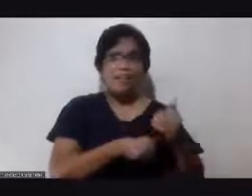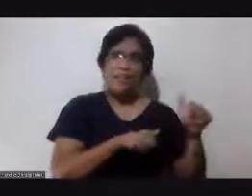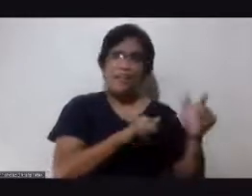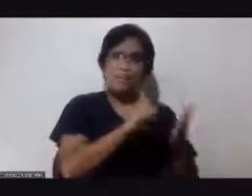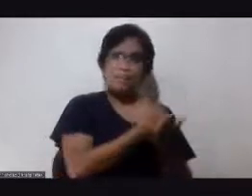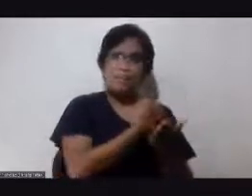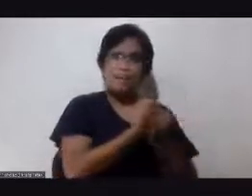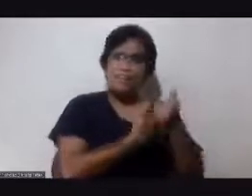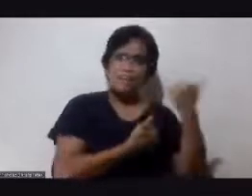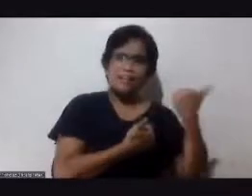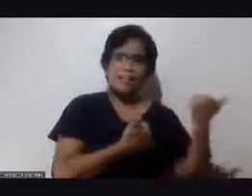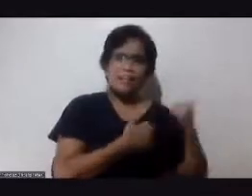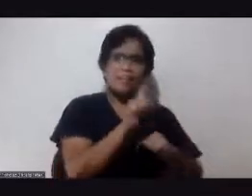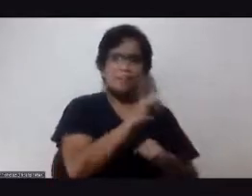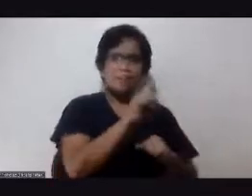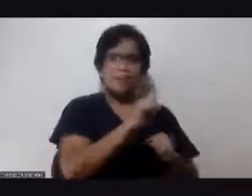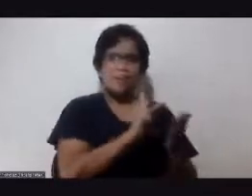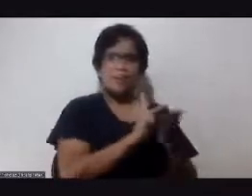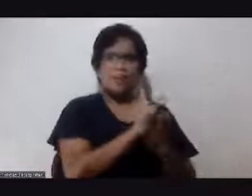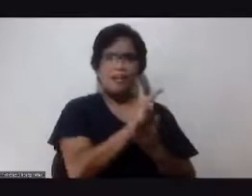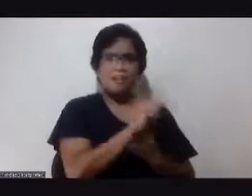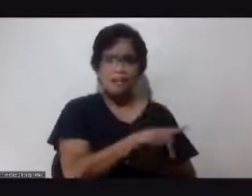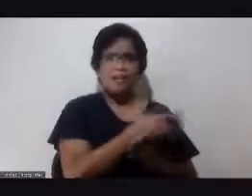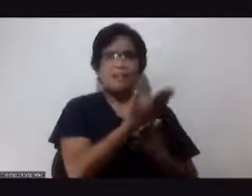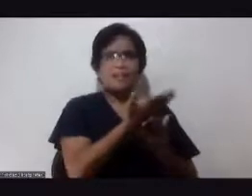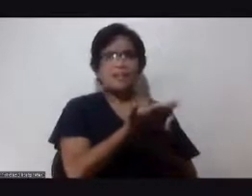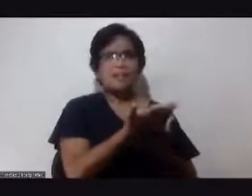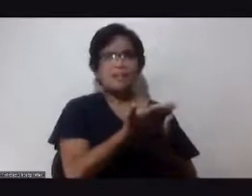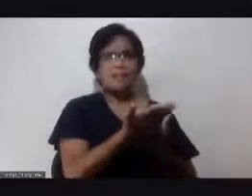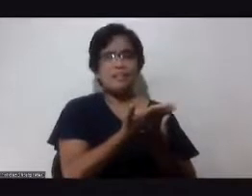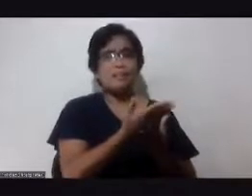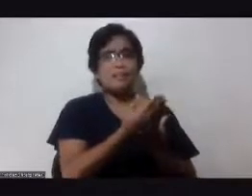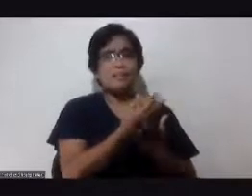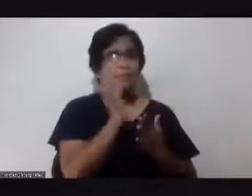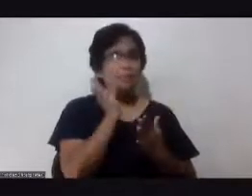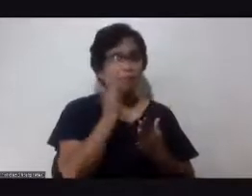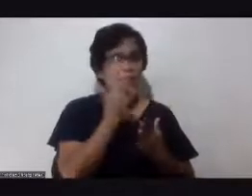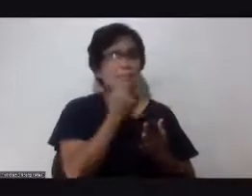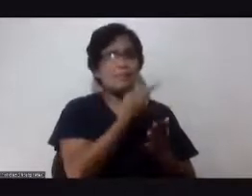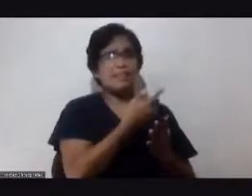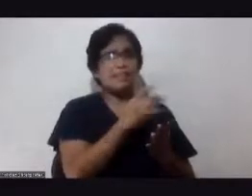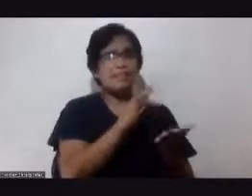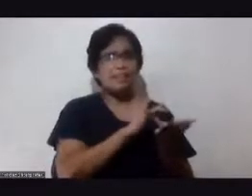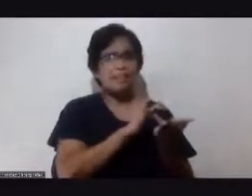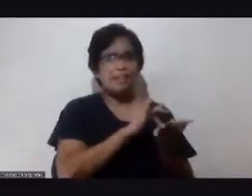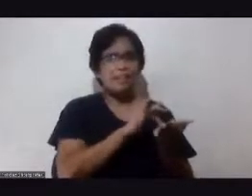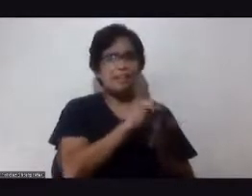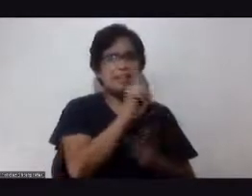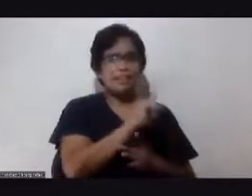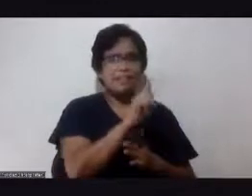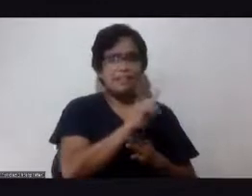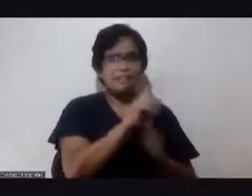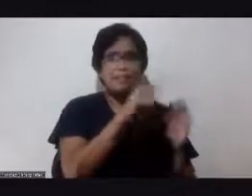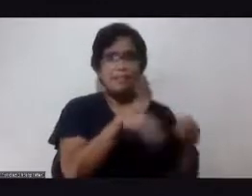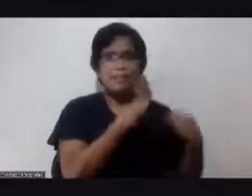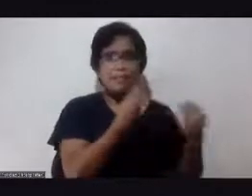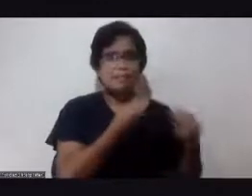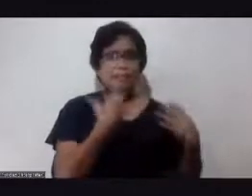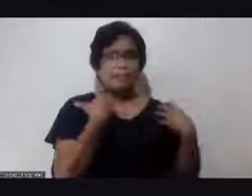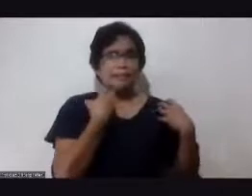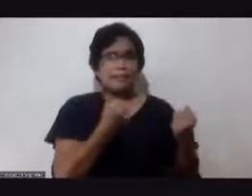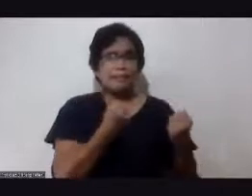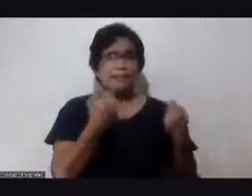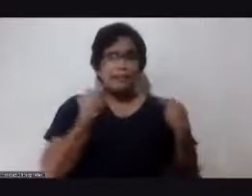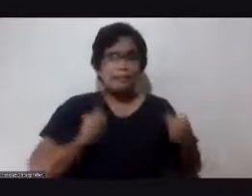Benson ano pa yung mga halamang prutas halamang gamot ano yung mga magbibigay ng kalusugan at